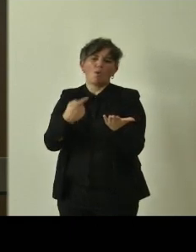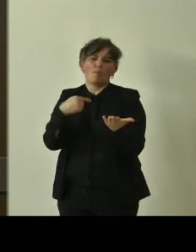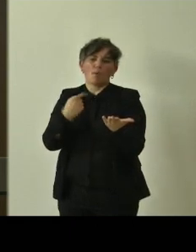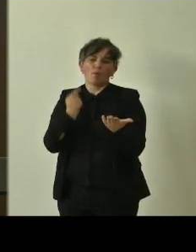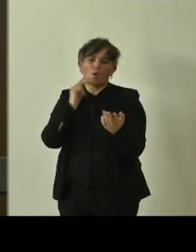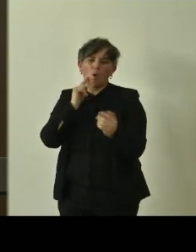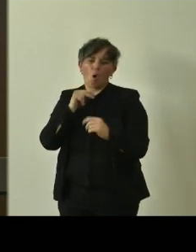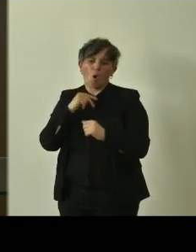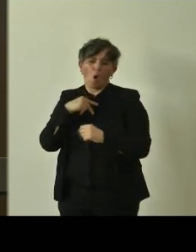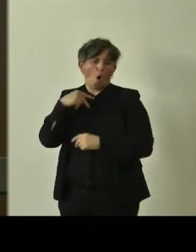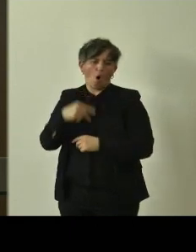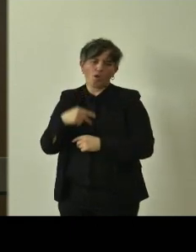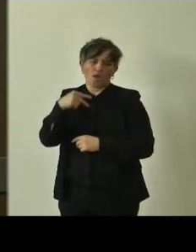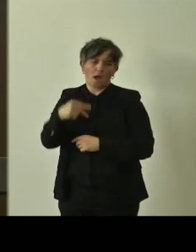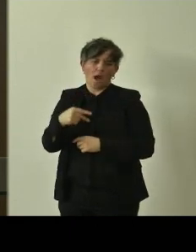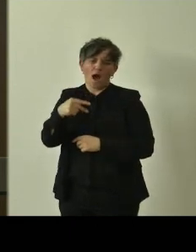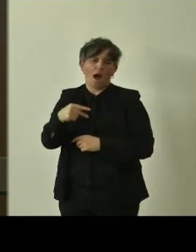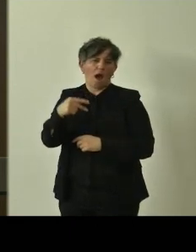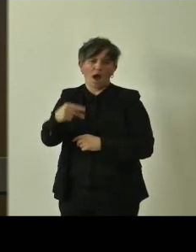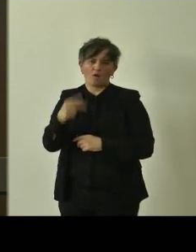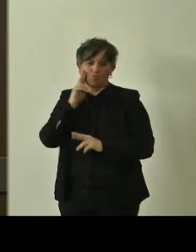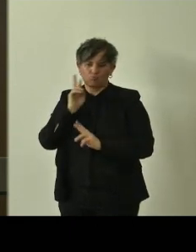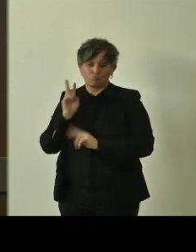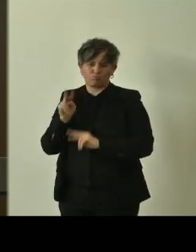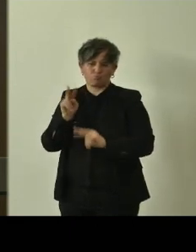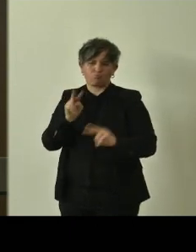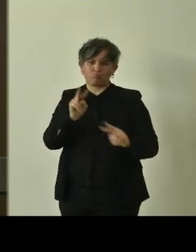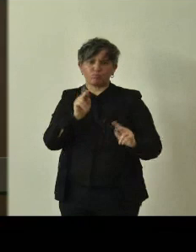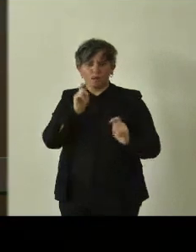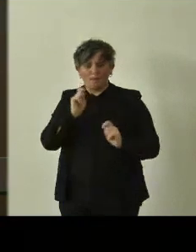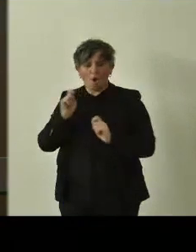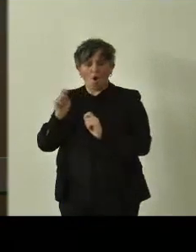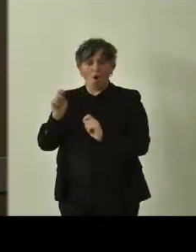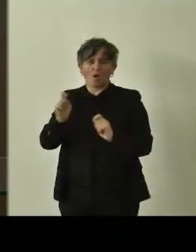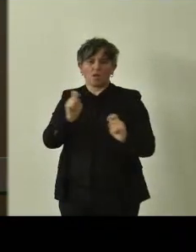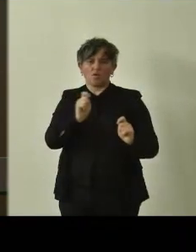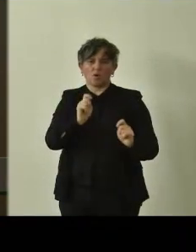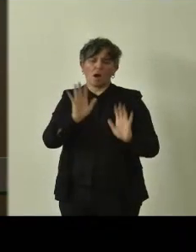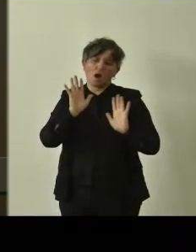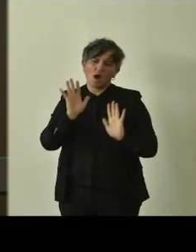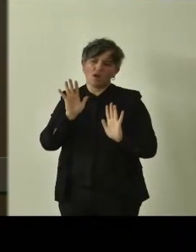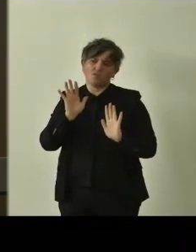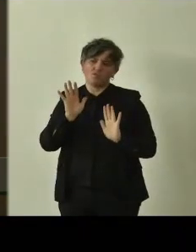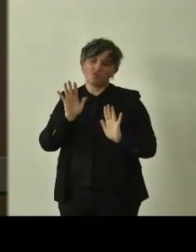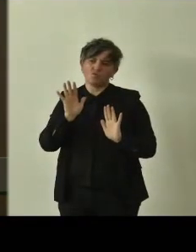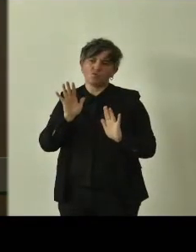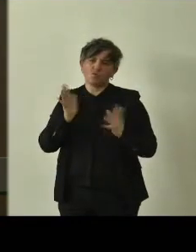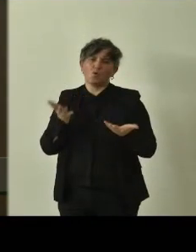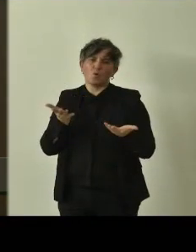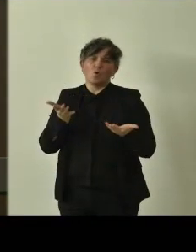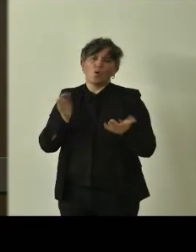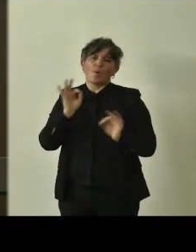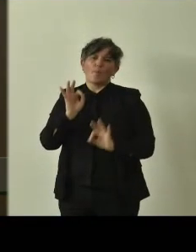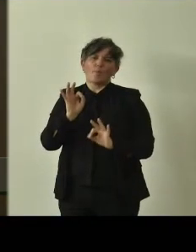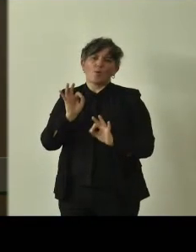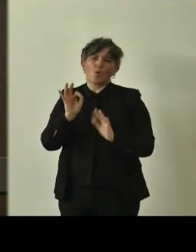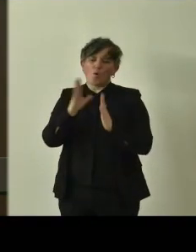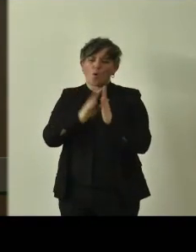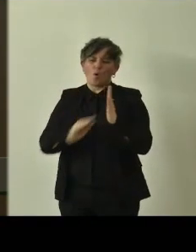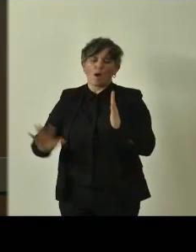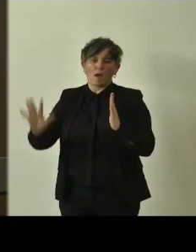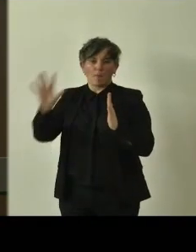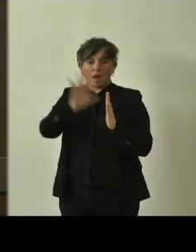annuale su poche cose, ma diciamo che l'Emilia Romagna è già stata completata dalla propria